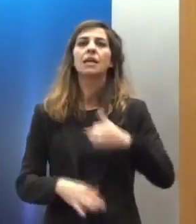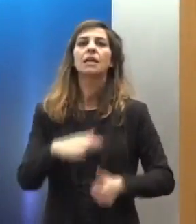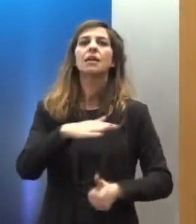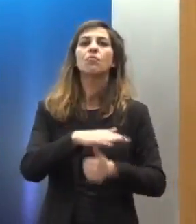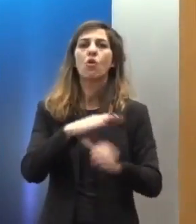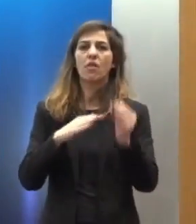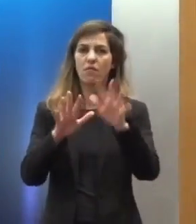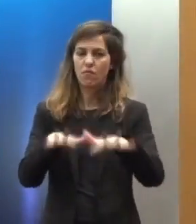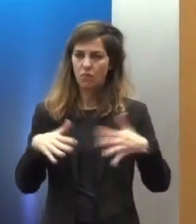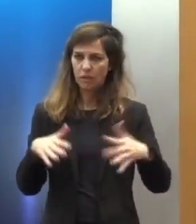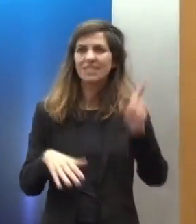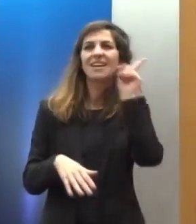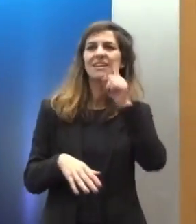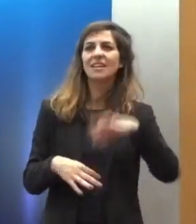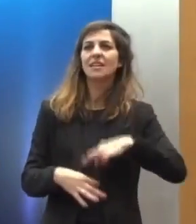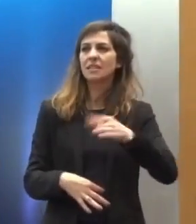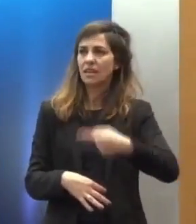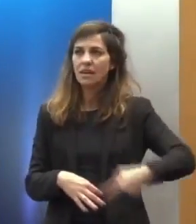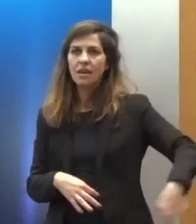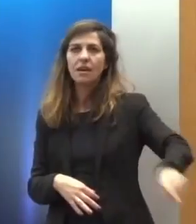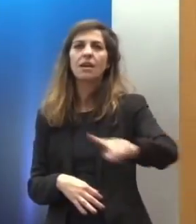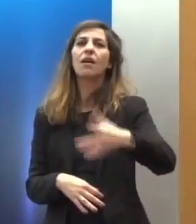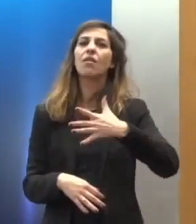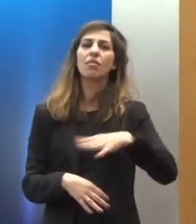και κύριοι θα ήθελα να πω ότι